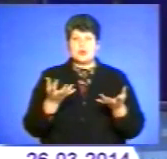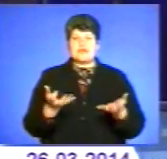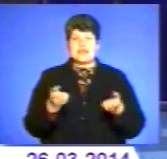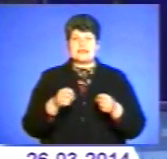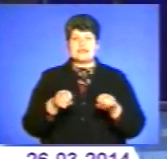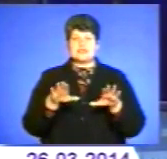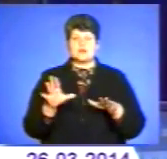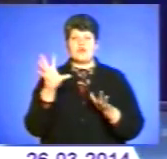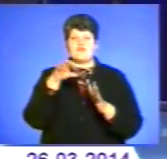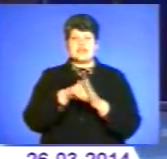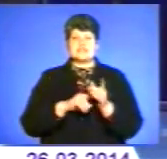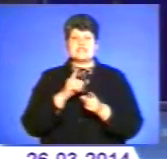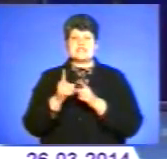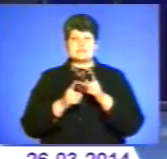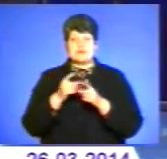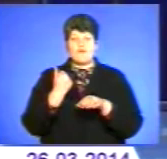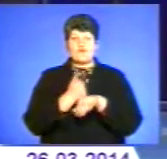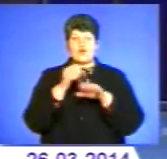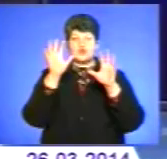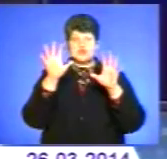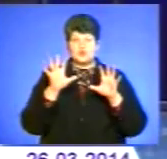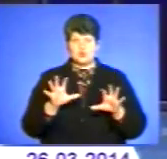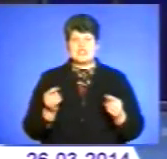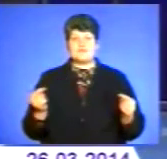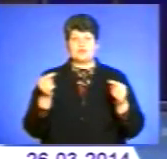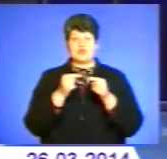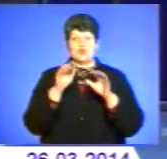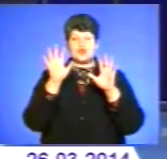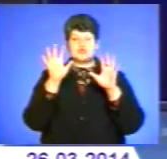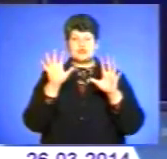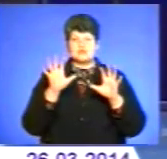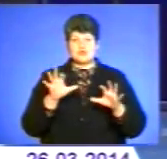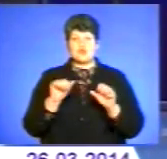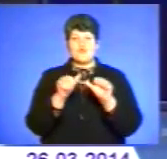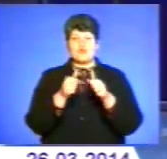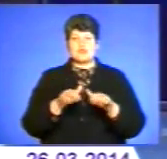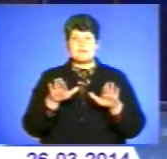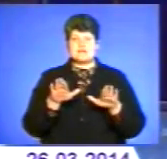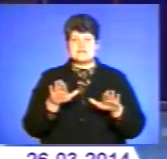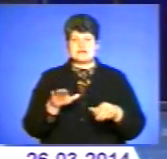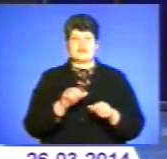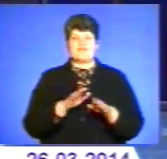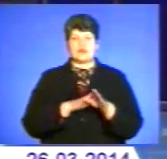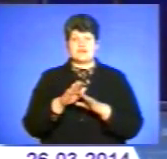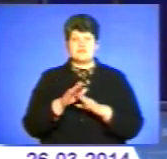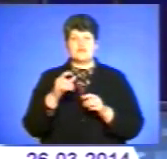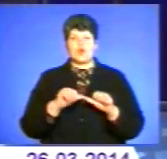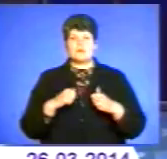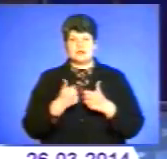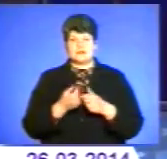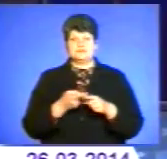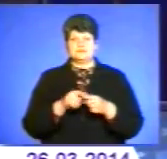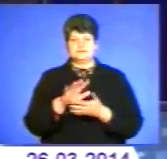про внесення змін до Конституції та відповідного законодавства щодо формування місцевих виконавчих комітетів. Детальніше